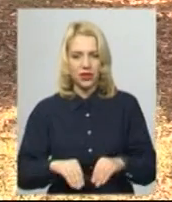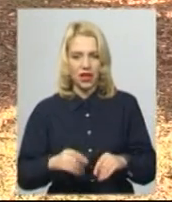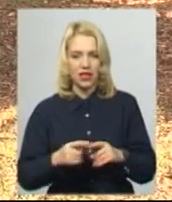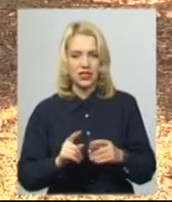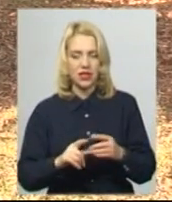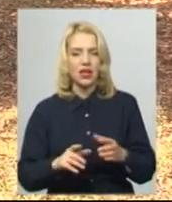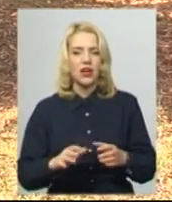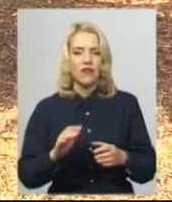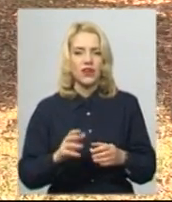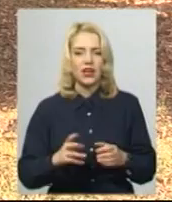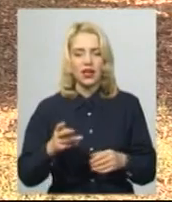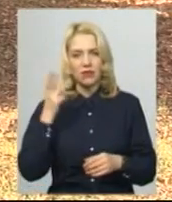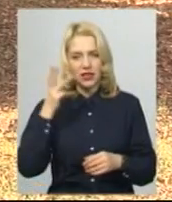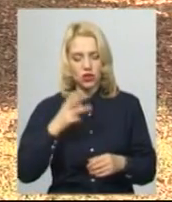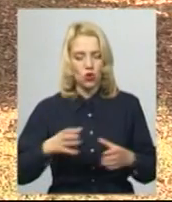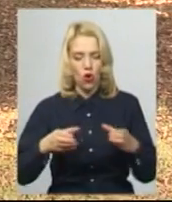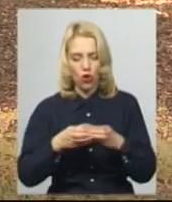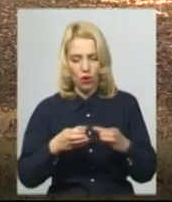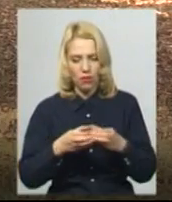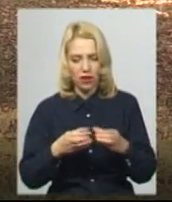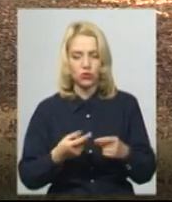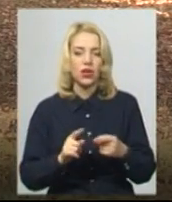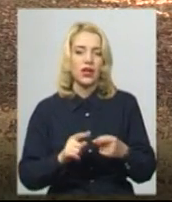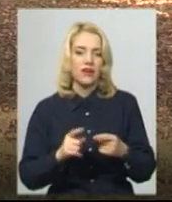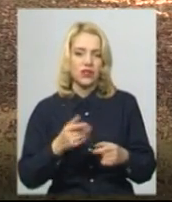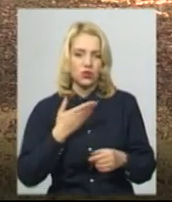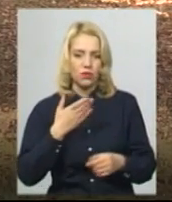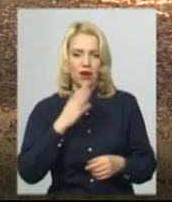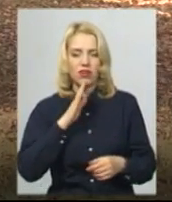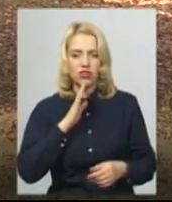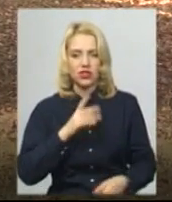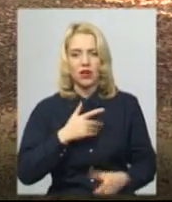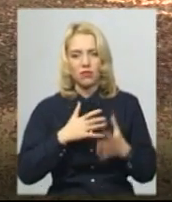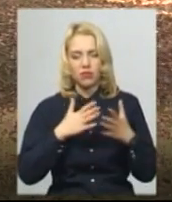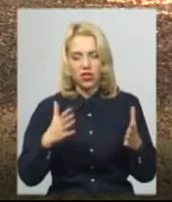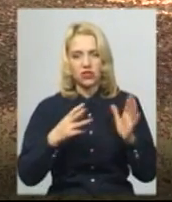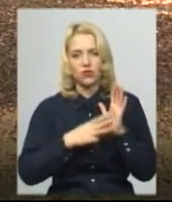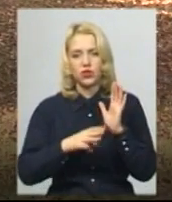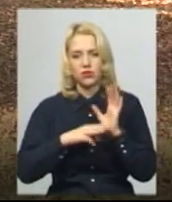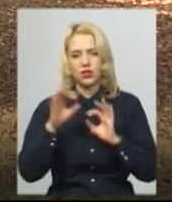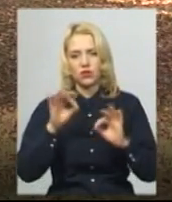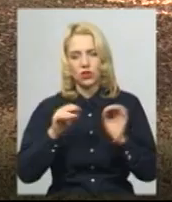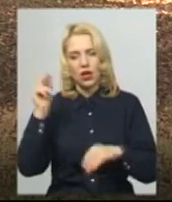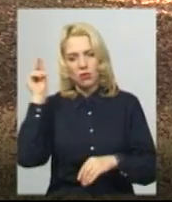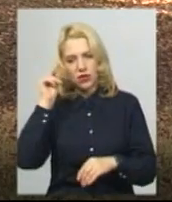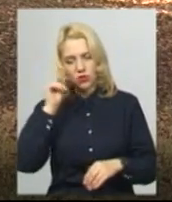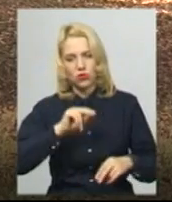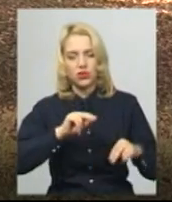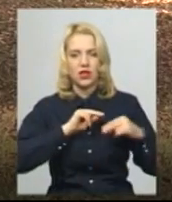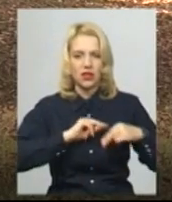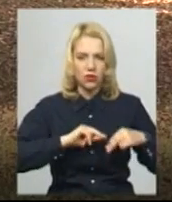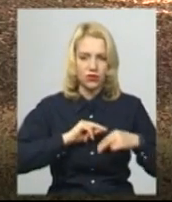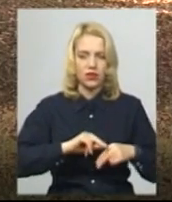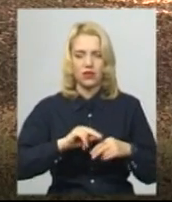Сніжана Затула. У нас 70% села, більшість навчаються, працюють у місті Хмельницькому. Нам краще туди,